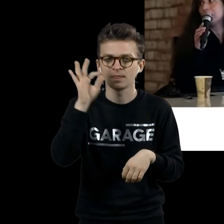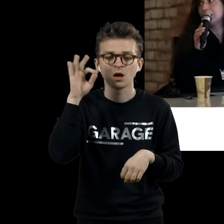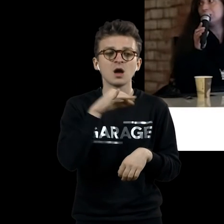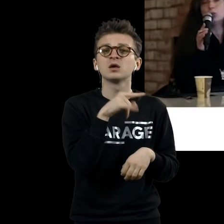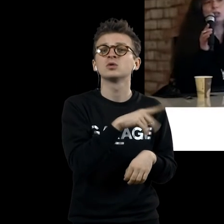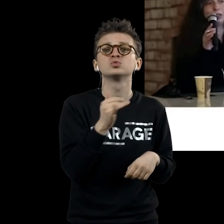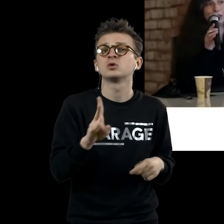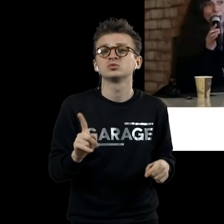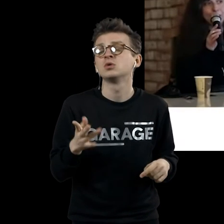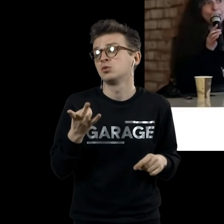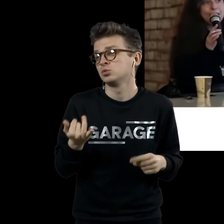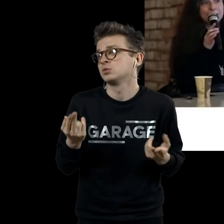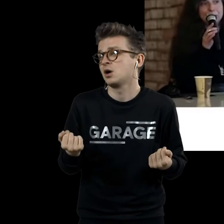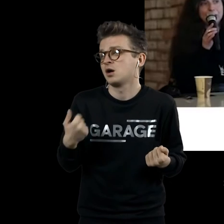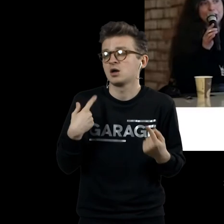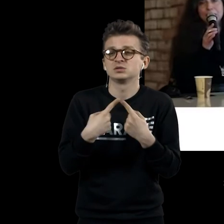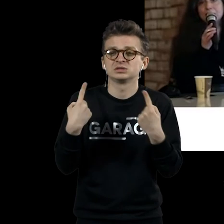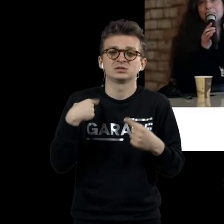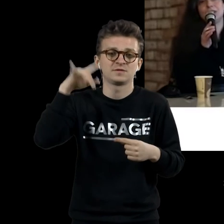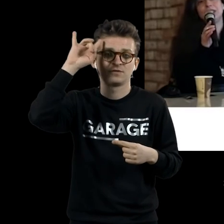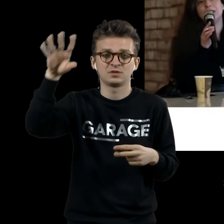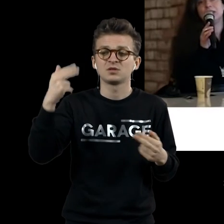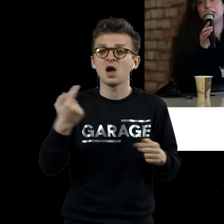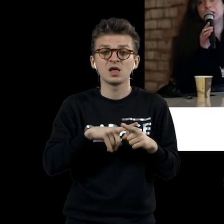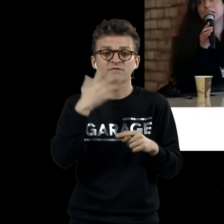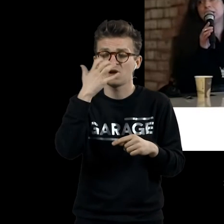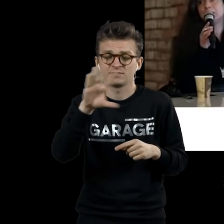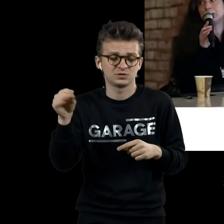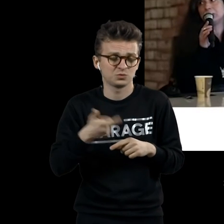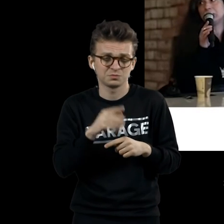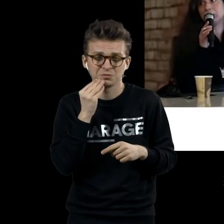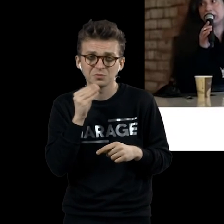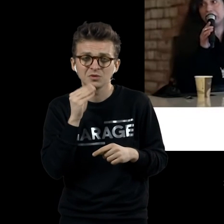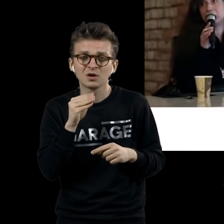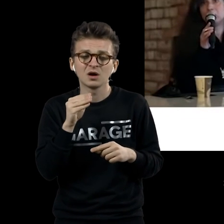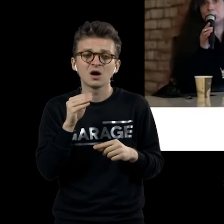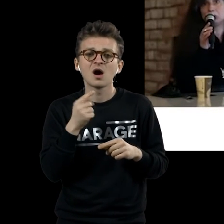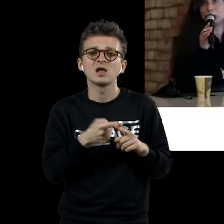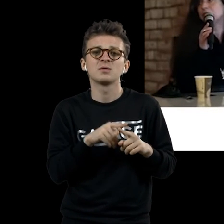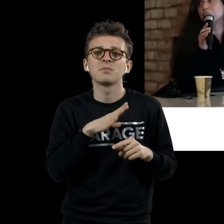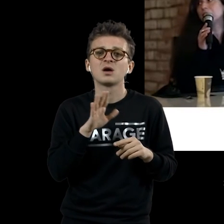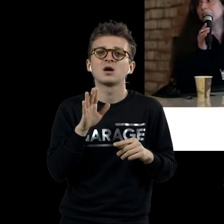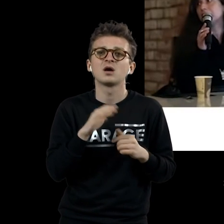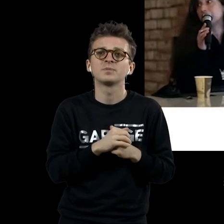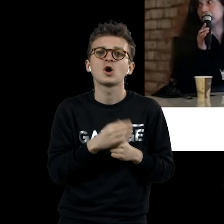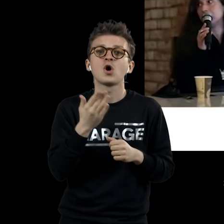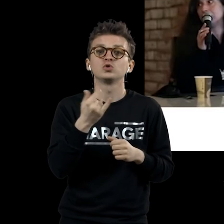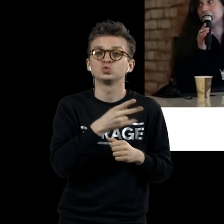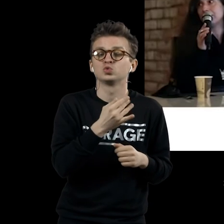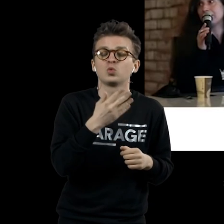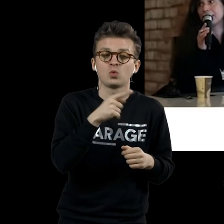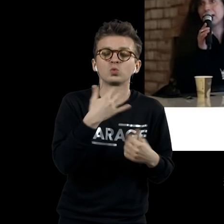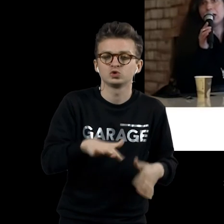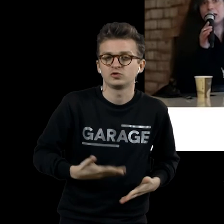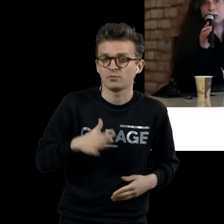славу и принять свой культовый статус. Замечательная фотография сделана на открытии. Первая... Дюшана живет в Америке к тому